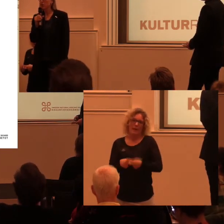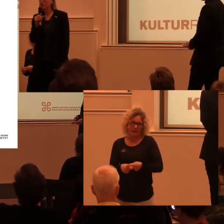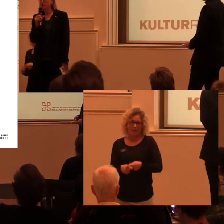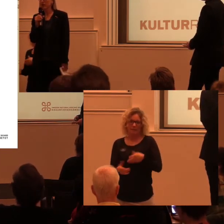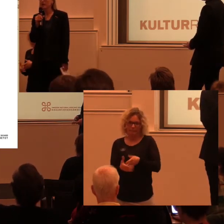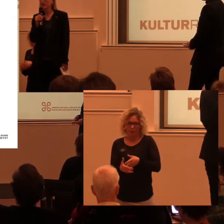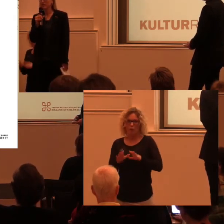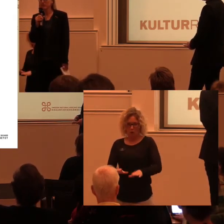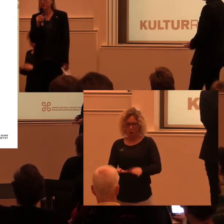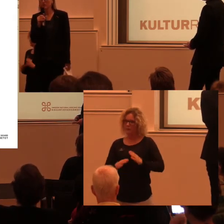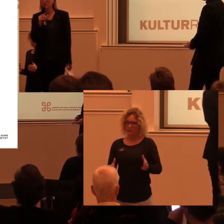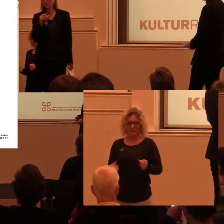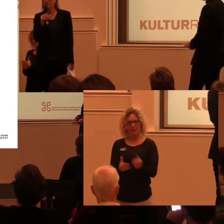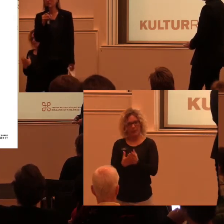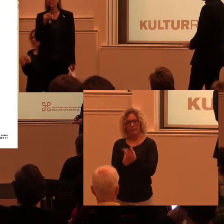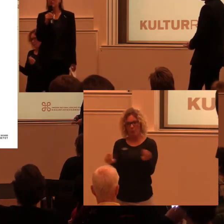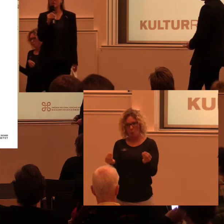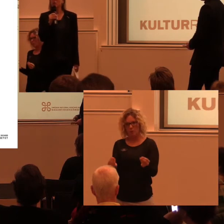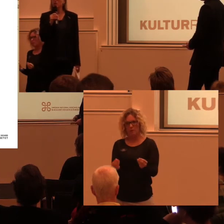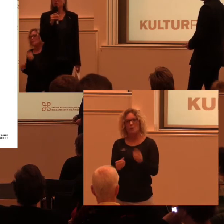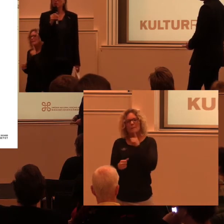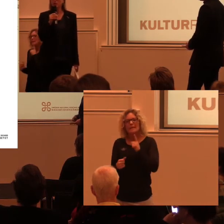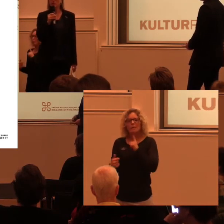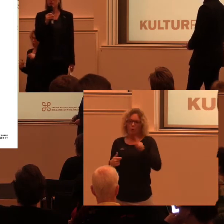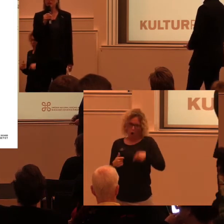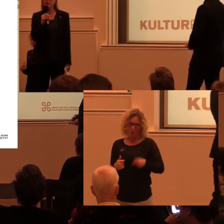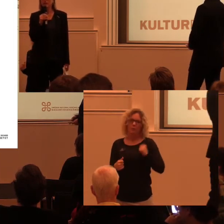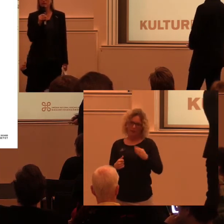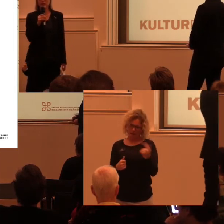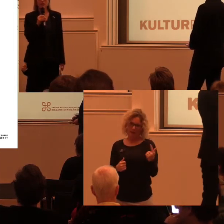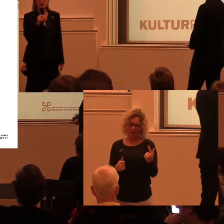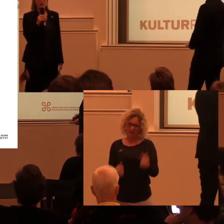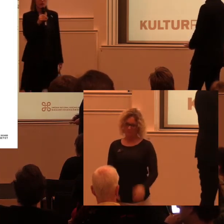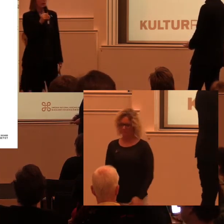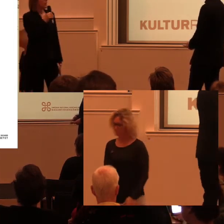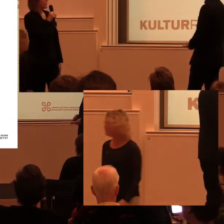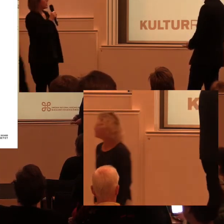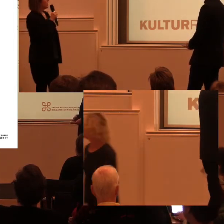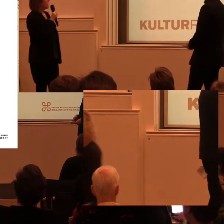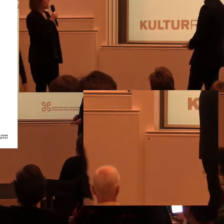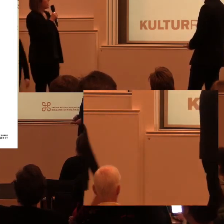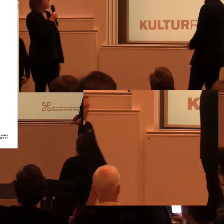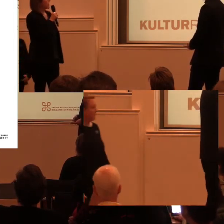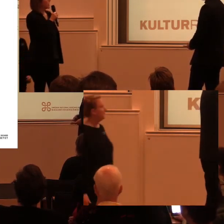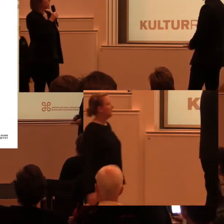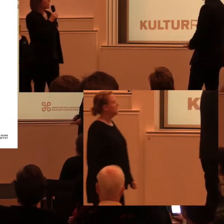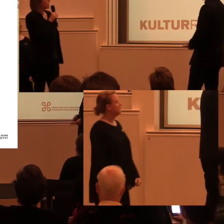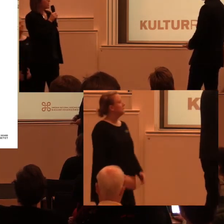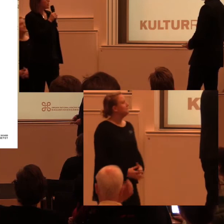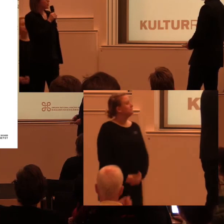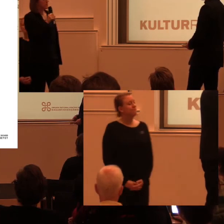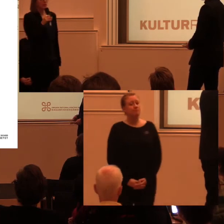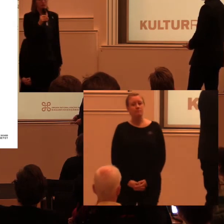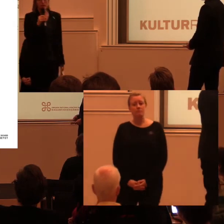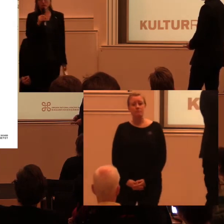kvar. Enkla sådana minimi-krav på tillgänglighet. Det här är